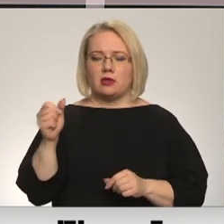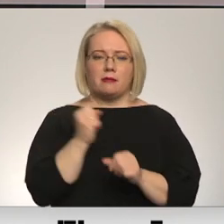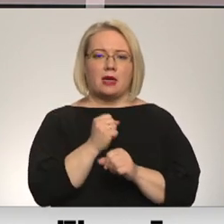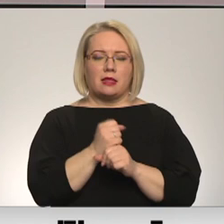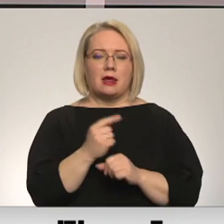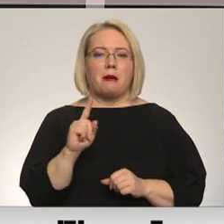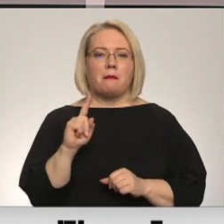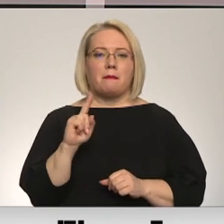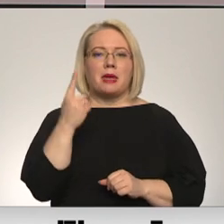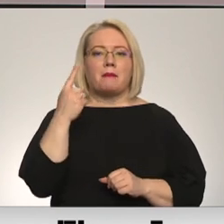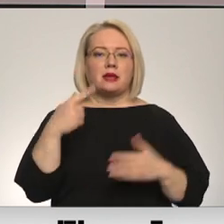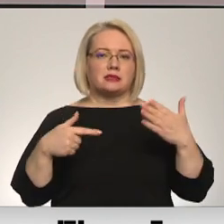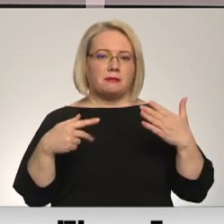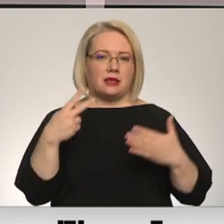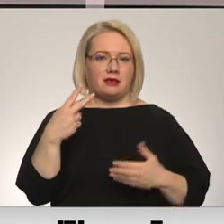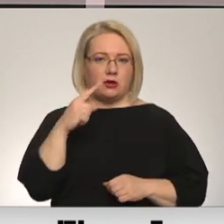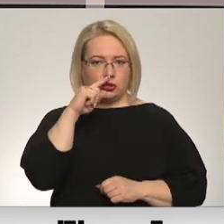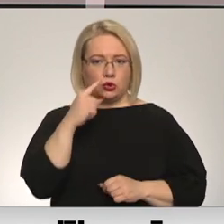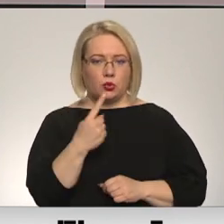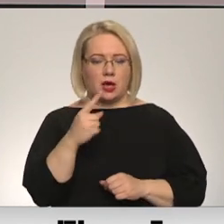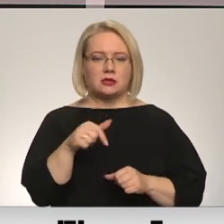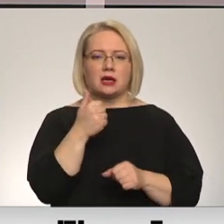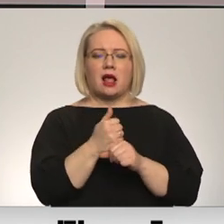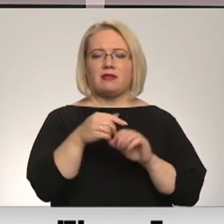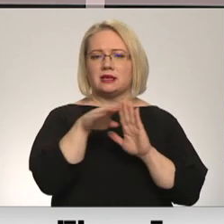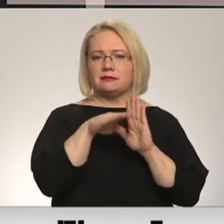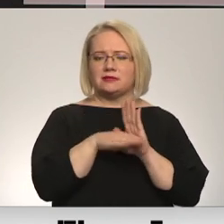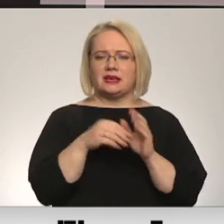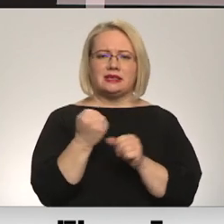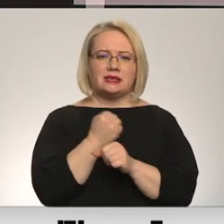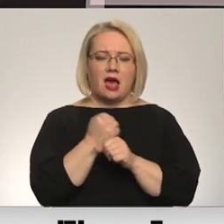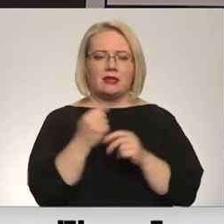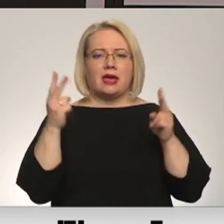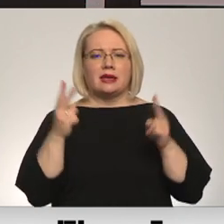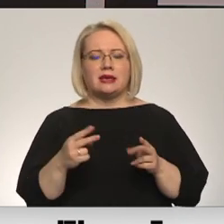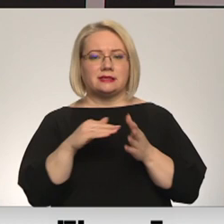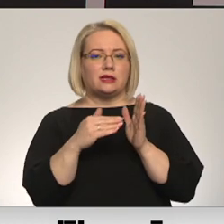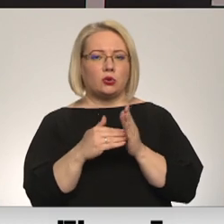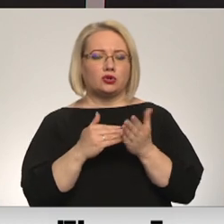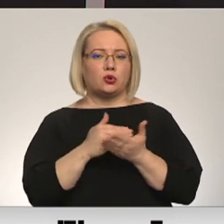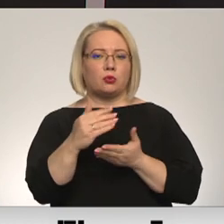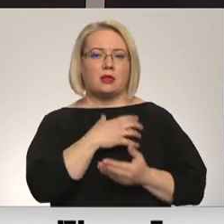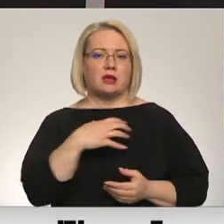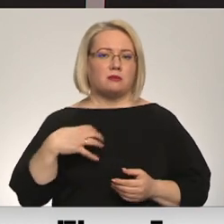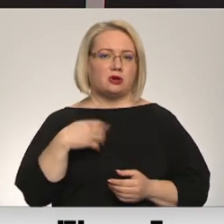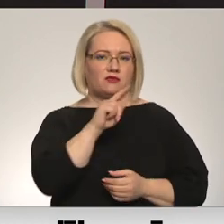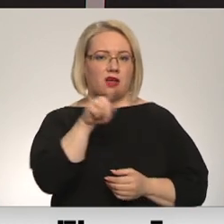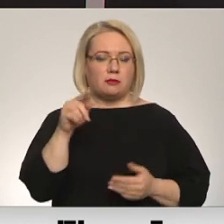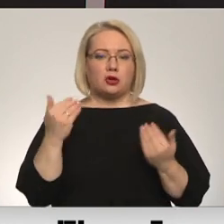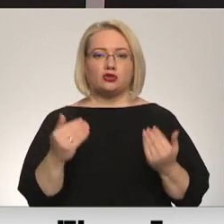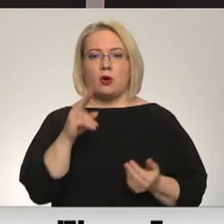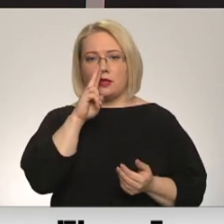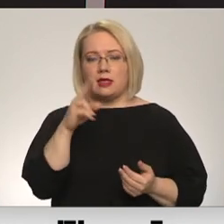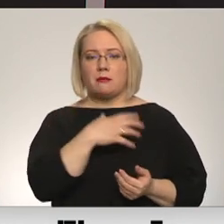72 stundās. Var līdī izstrādi krīzes situācijās turpinās arī pašvaldībās. Šondai Latvijas pašvaldības